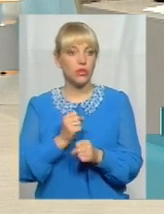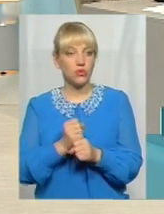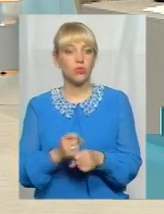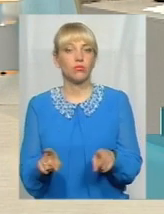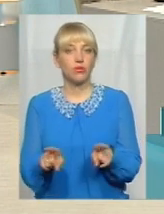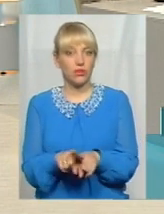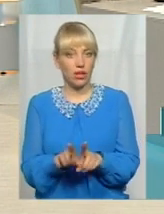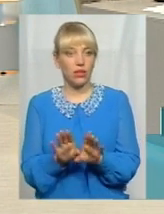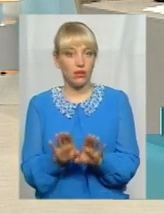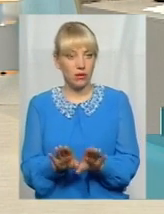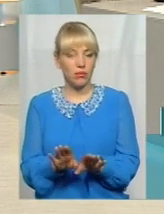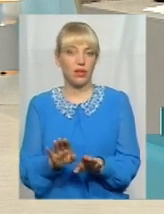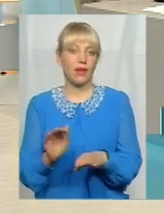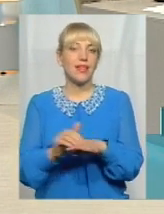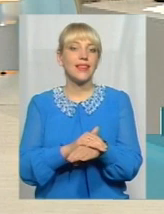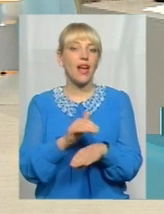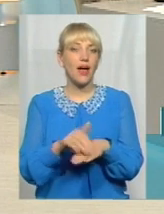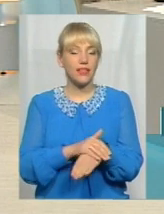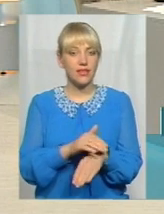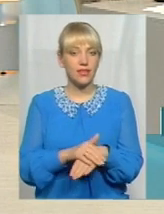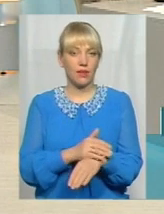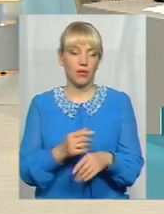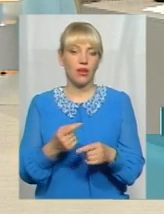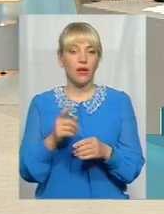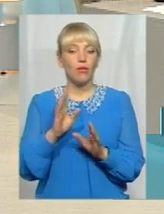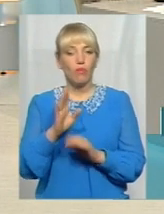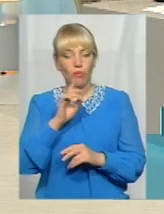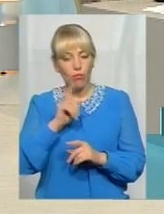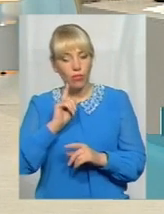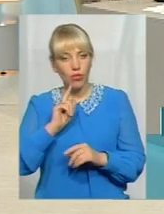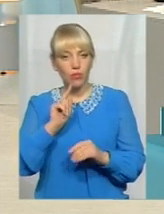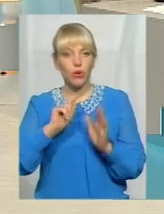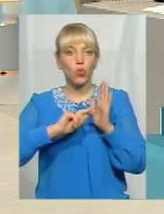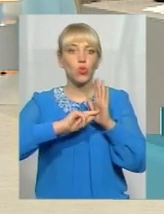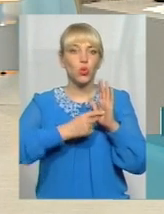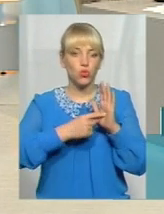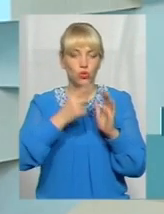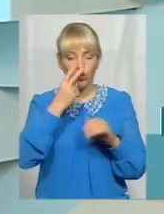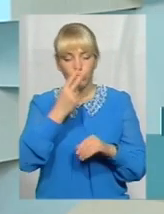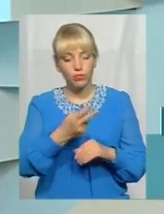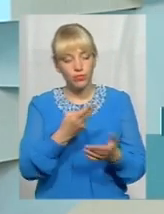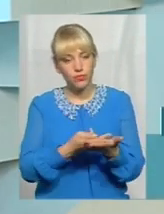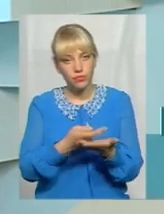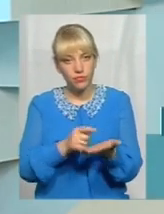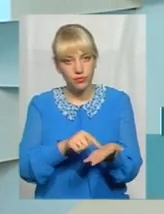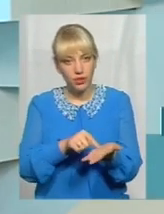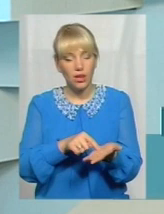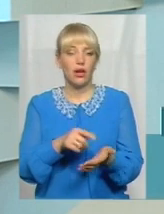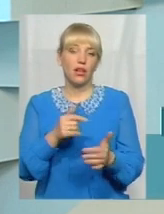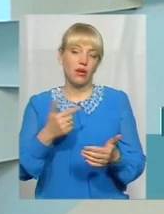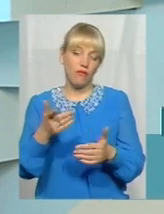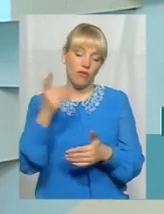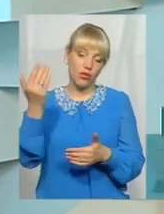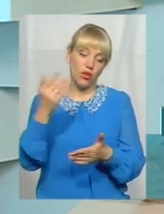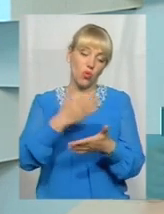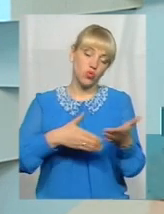можна сказати, лагерними методами, точково вказуємо на проблему, вони їх усувають, ми перевіряємо,